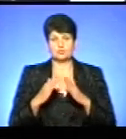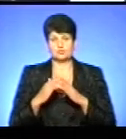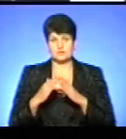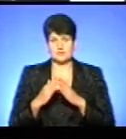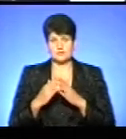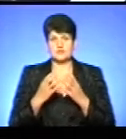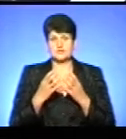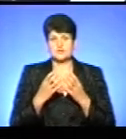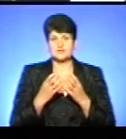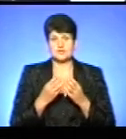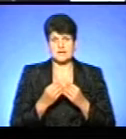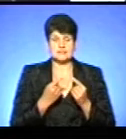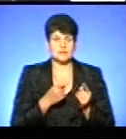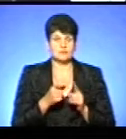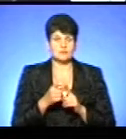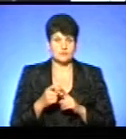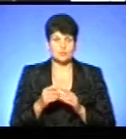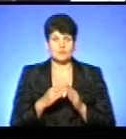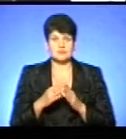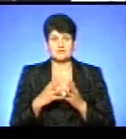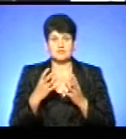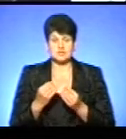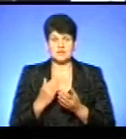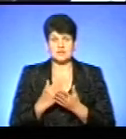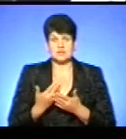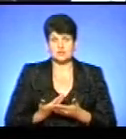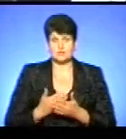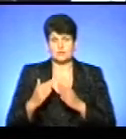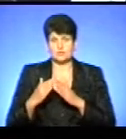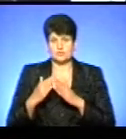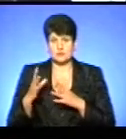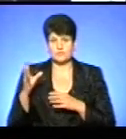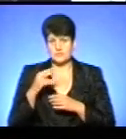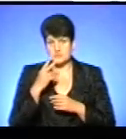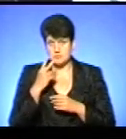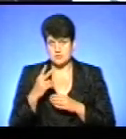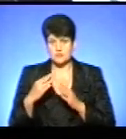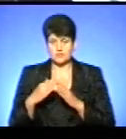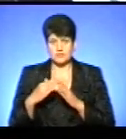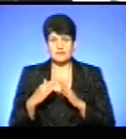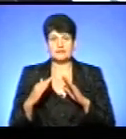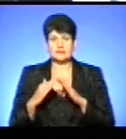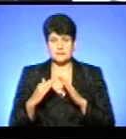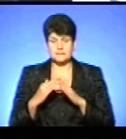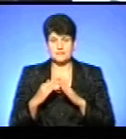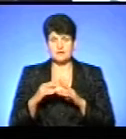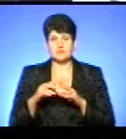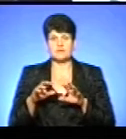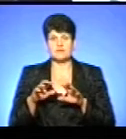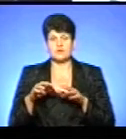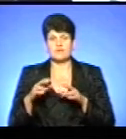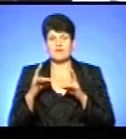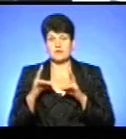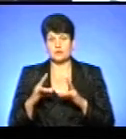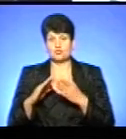є, а ще за їхніми словами, по сусідству, у мене є житловий будинок. Всі вже бачили, який це будинок. Хата в розваленому стані, в